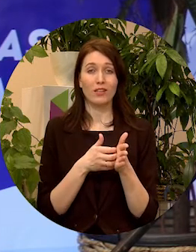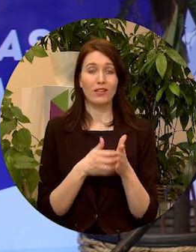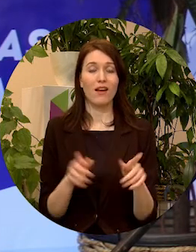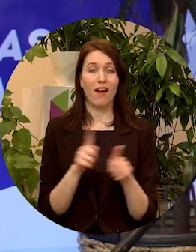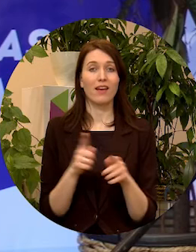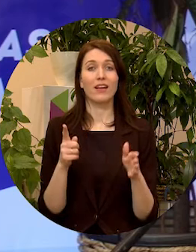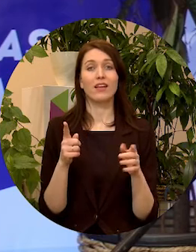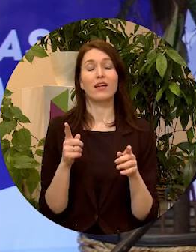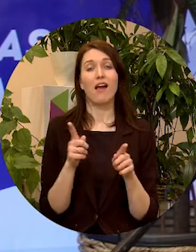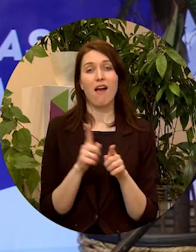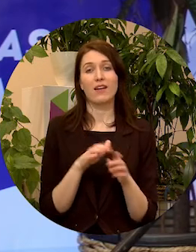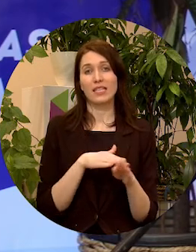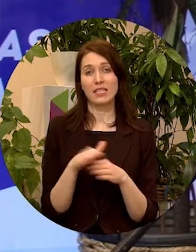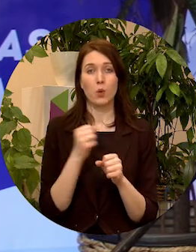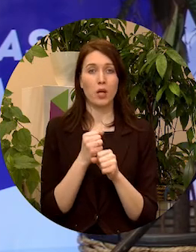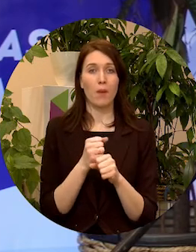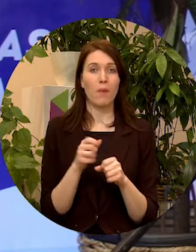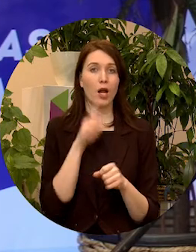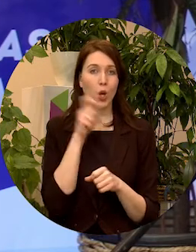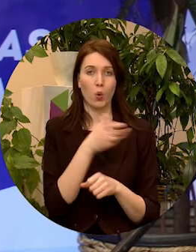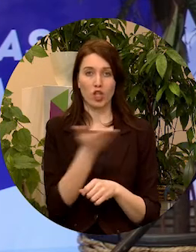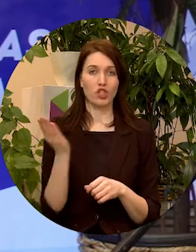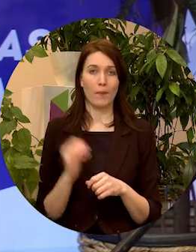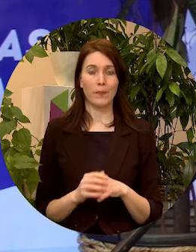īstenot darbā ar jauniešiem.